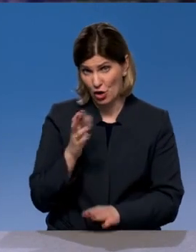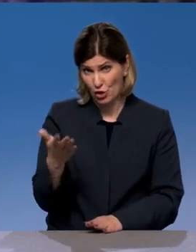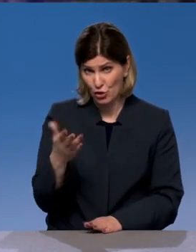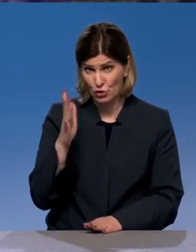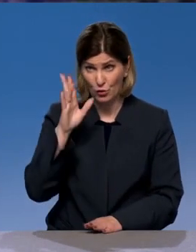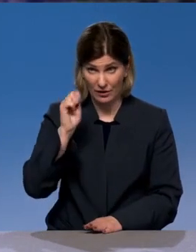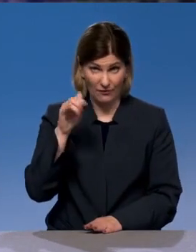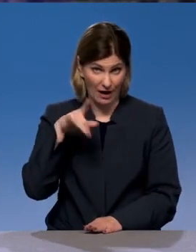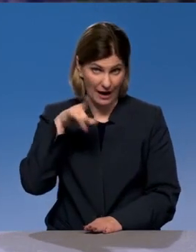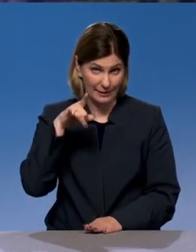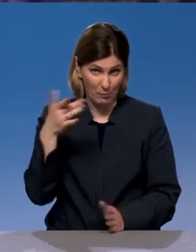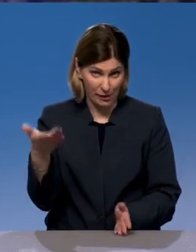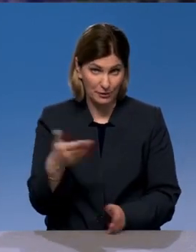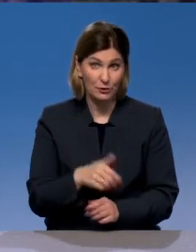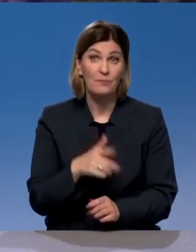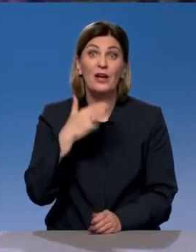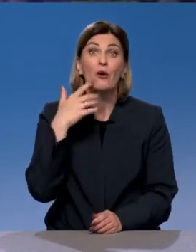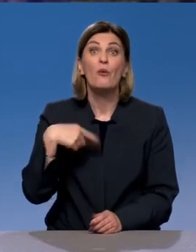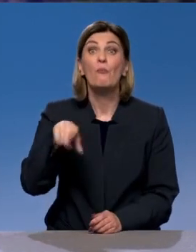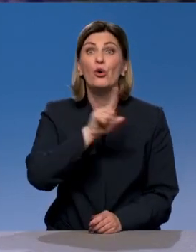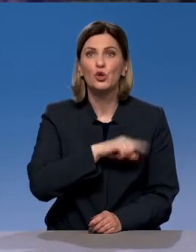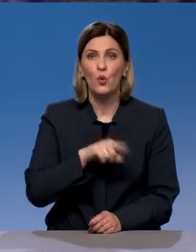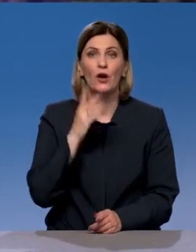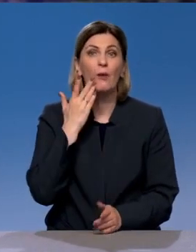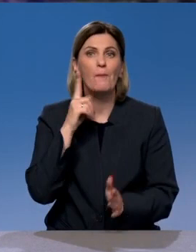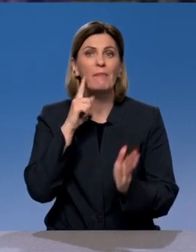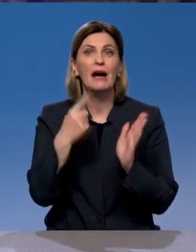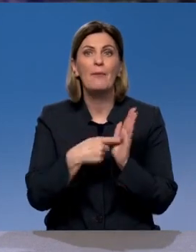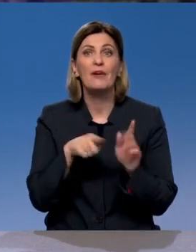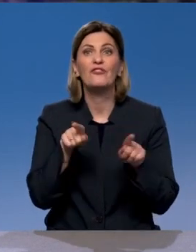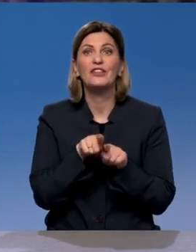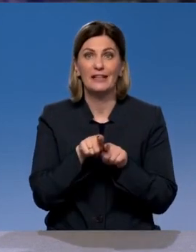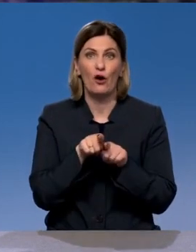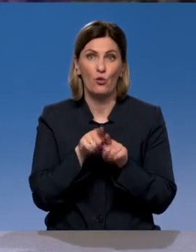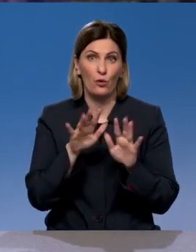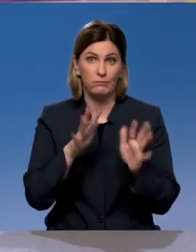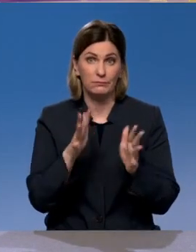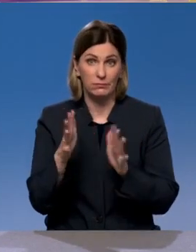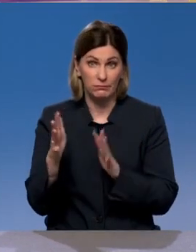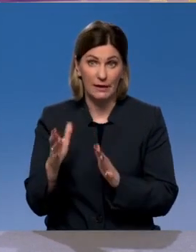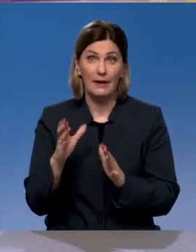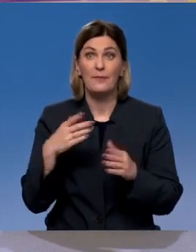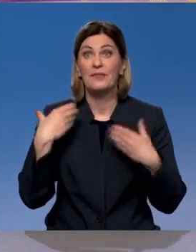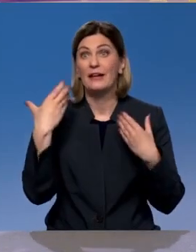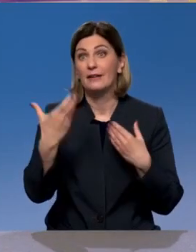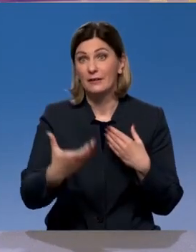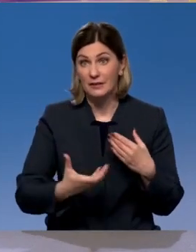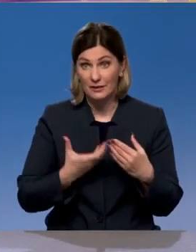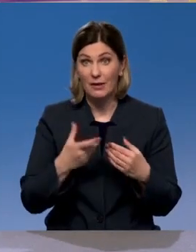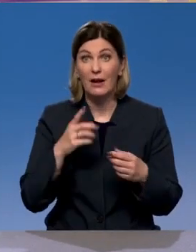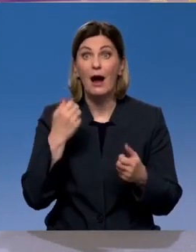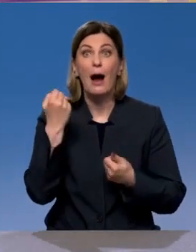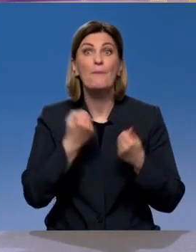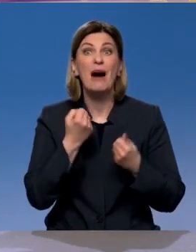часто люди, попадая в аналогичные ситуации, у меня два случая вот с резиной было. А второй раз точно так же. Благо, эта машина была